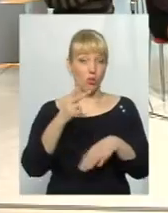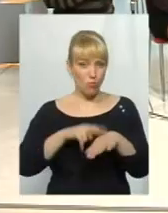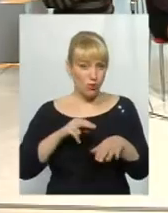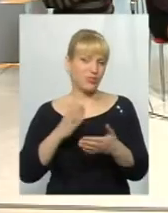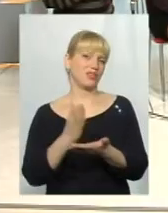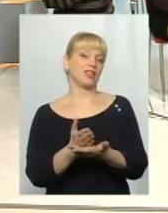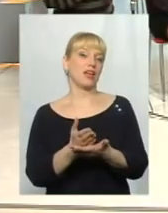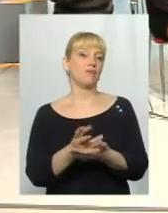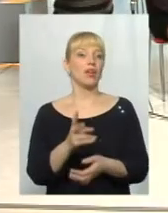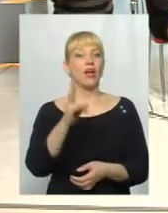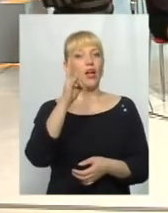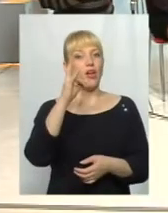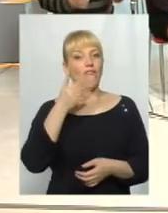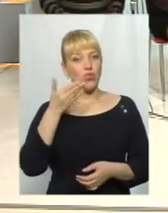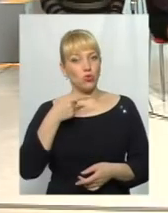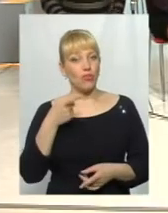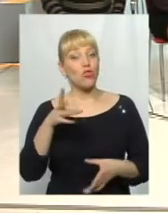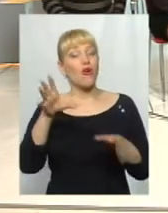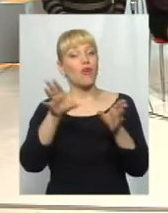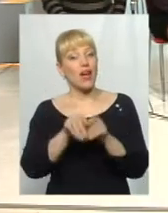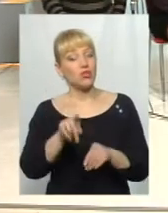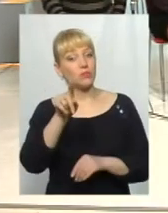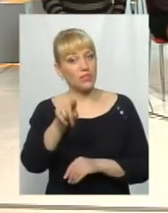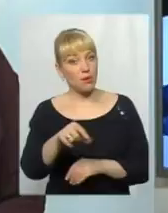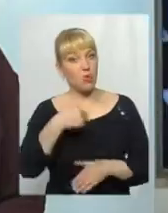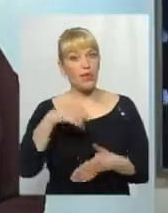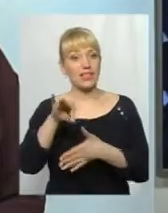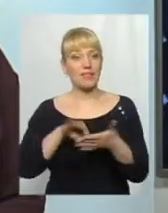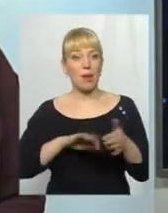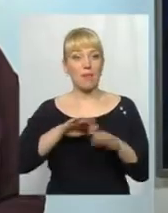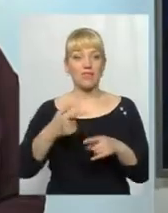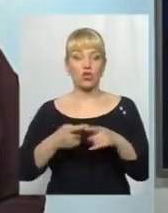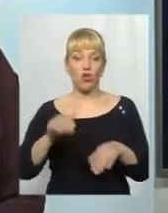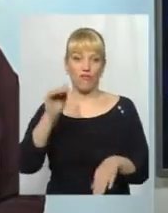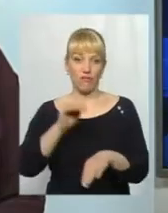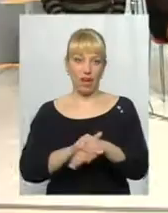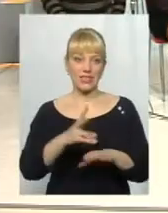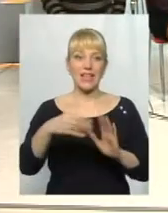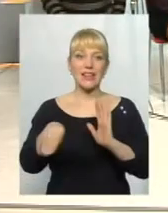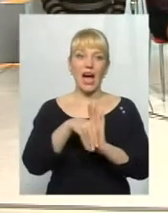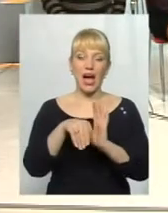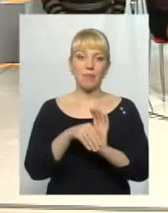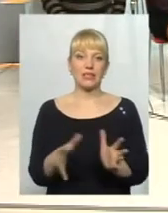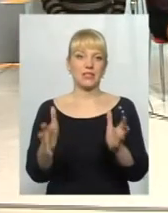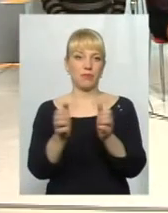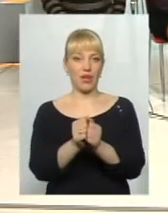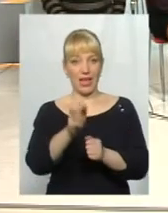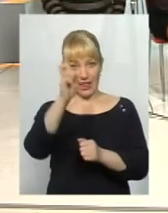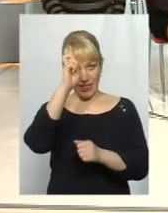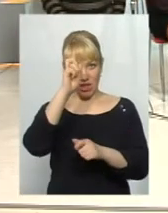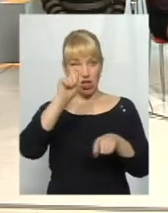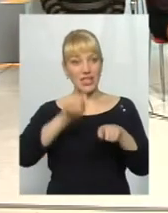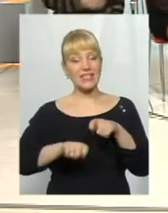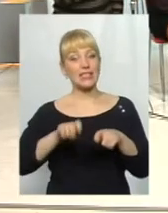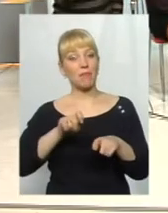прокуратури. Але в нас підразу після цього факту на хабарі зловили держінспектора, так?